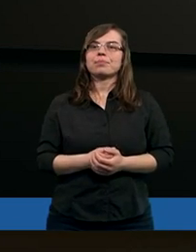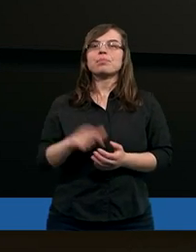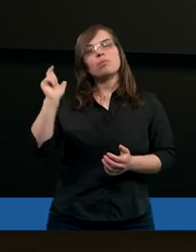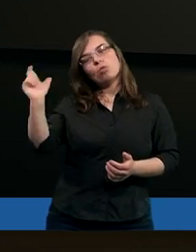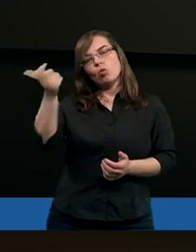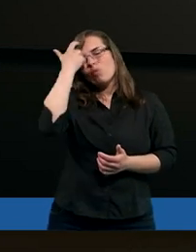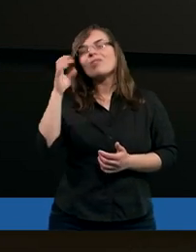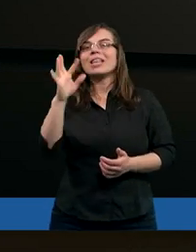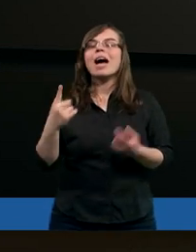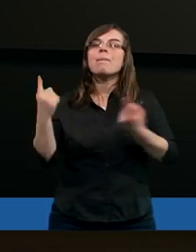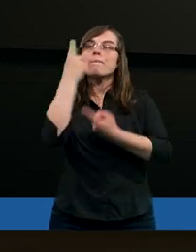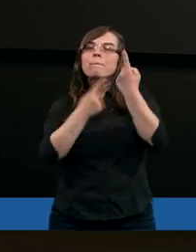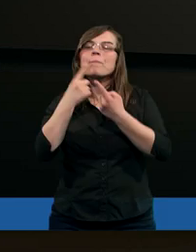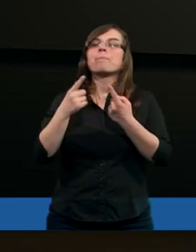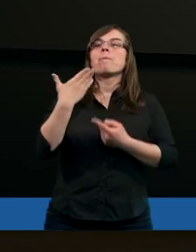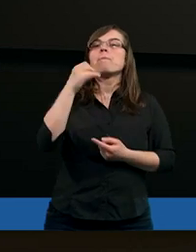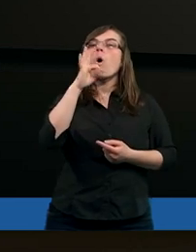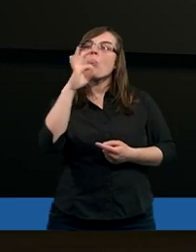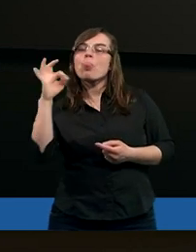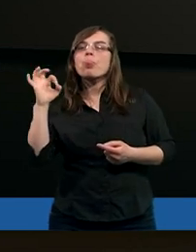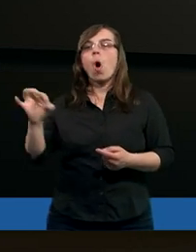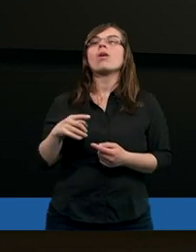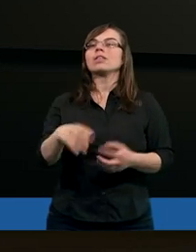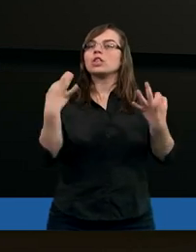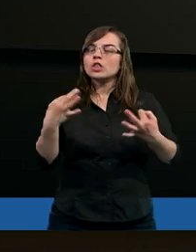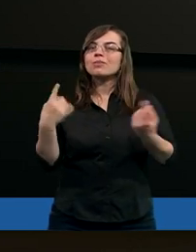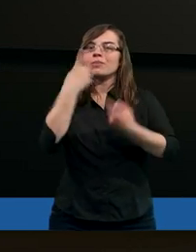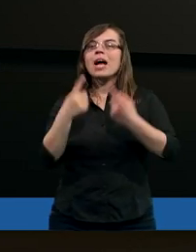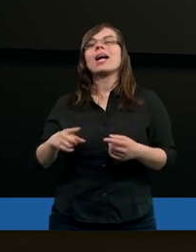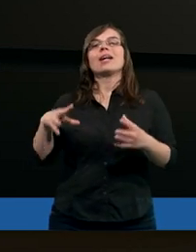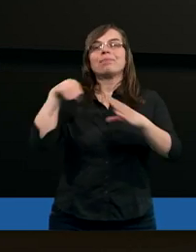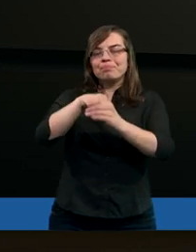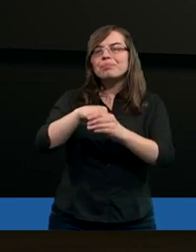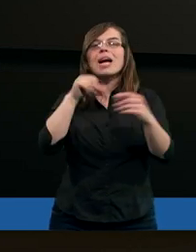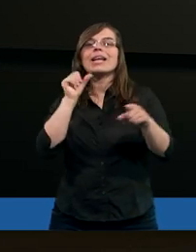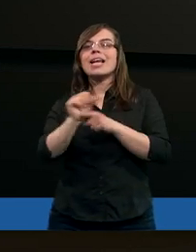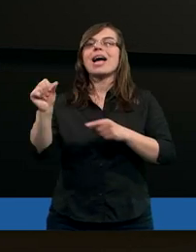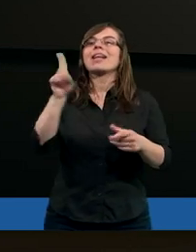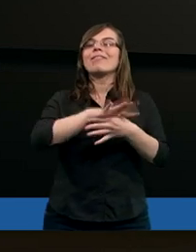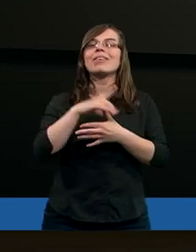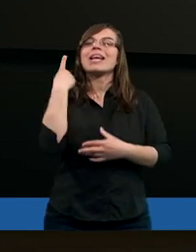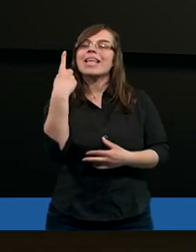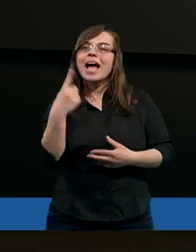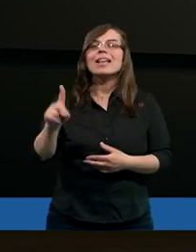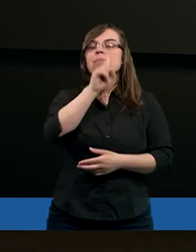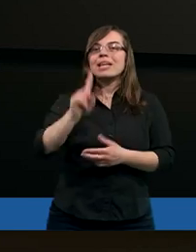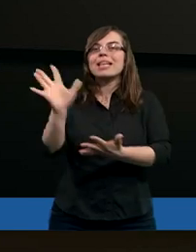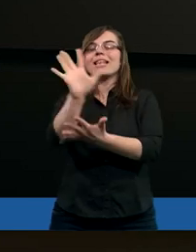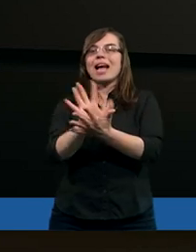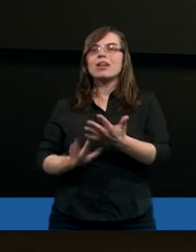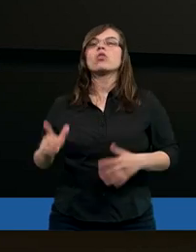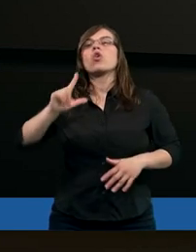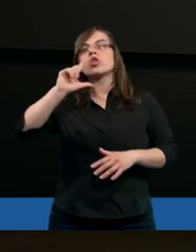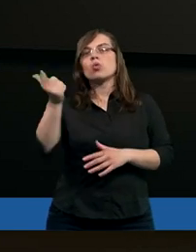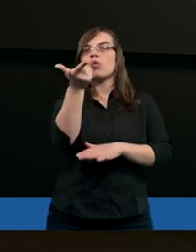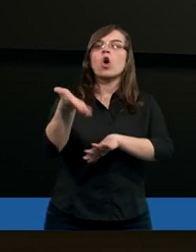Główne takie motto tego rozważania dzisiejszego zawarte jest w jednym z tekstów